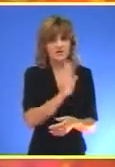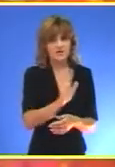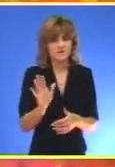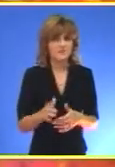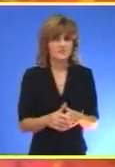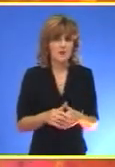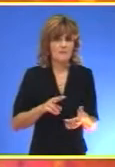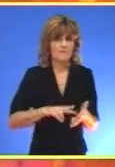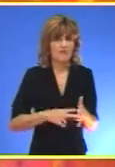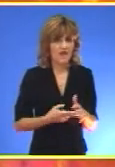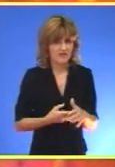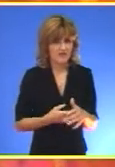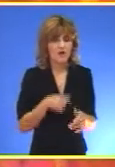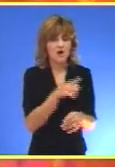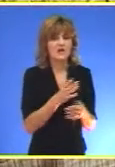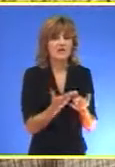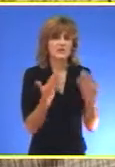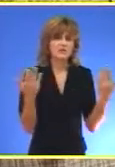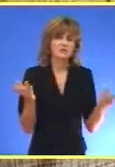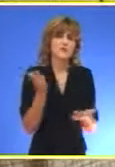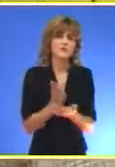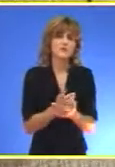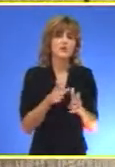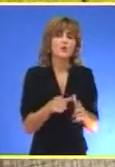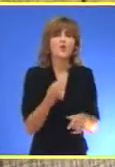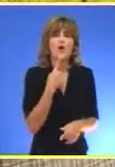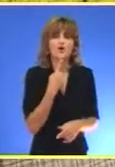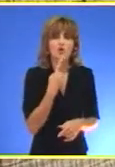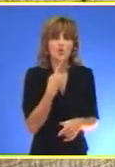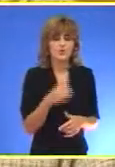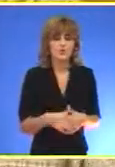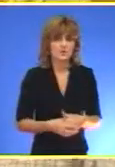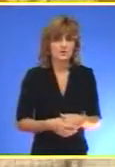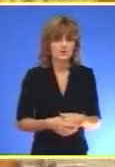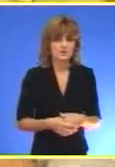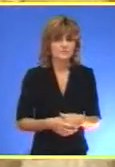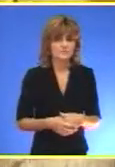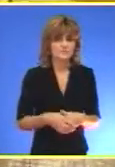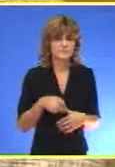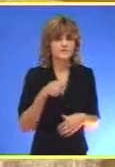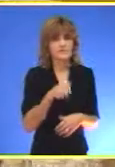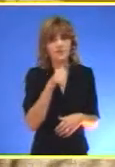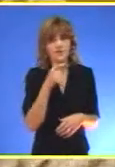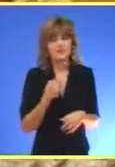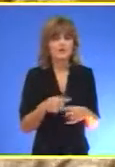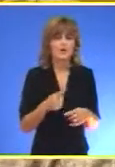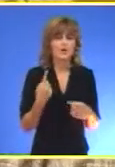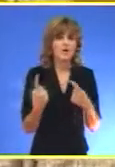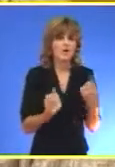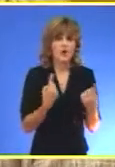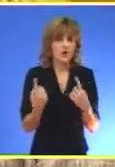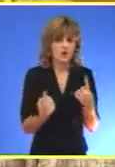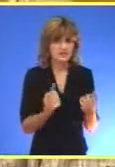Planirano je da izložba bude postavljena u oktobru To je sticanje okolnosti